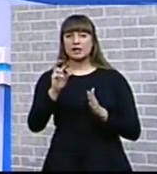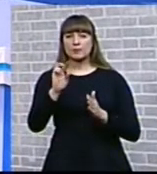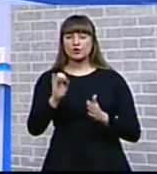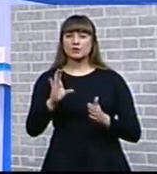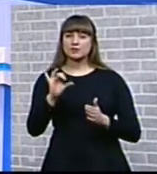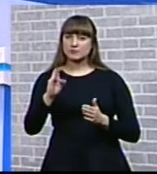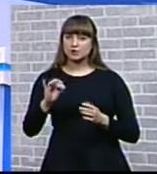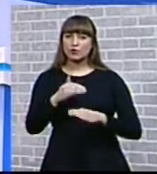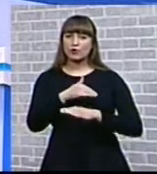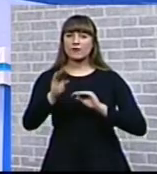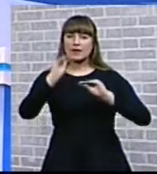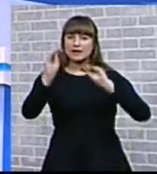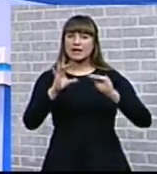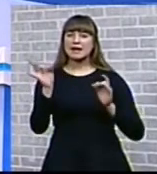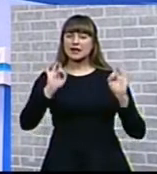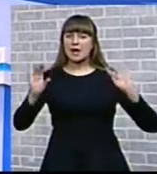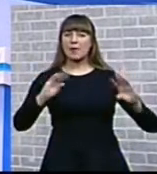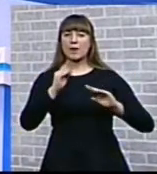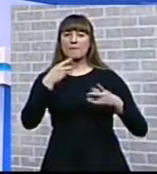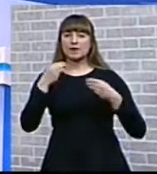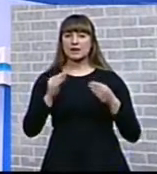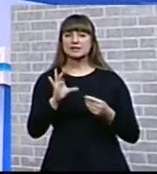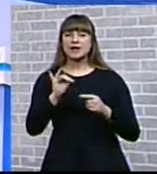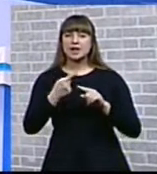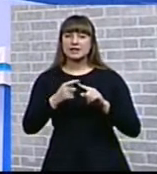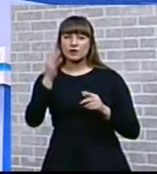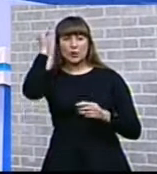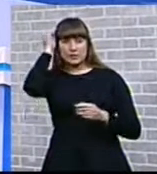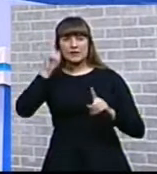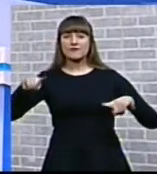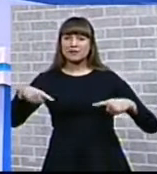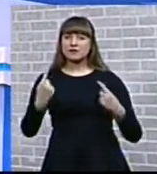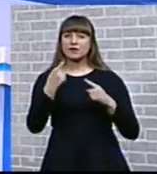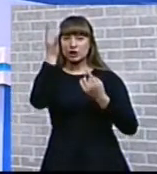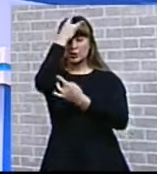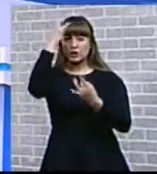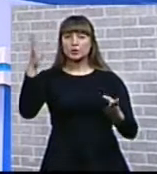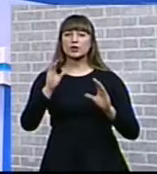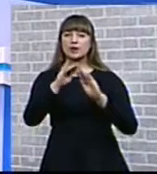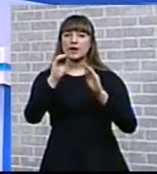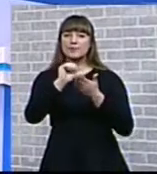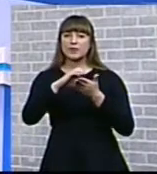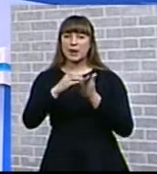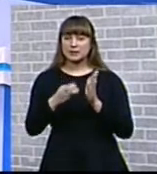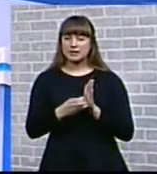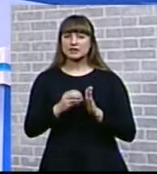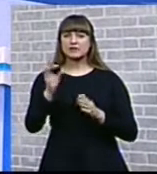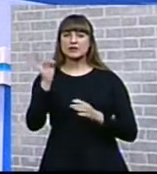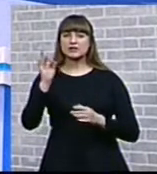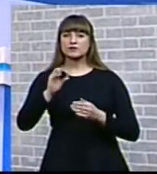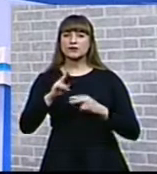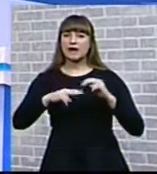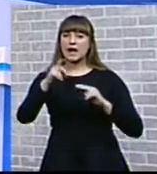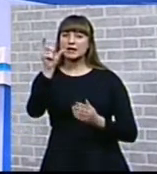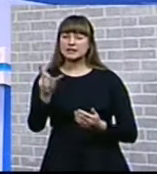заросли рекламой и пластиком. Своё мнение о содержании и восстановлении культурных объектов ростовский архитектор Артур Токарев